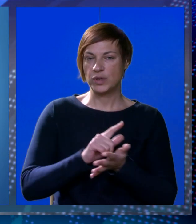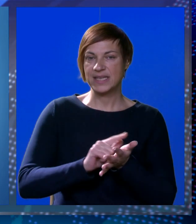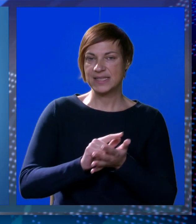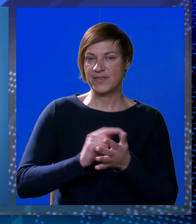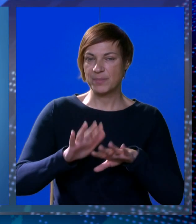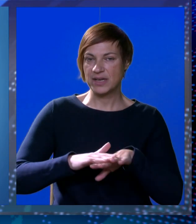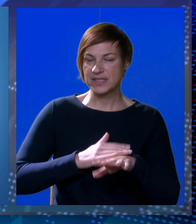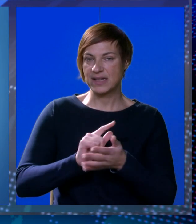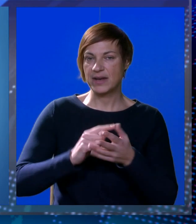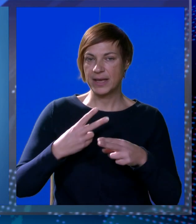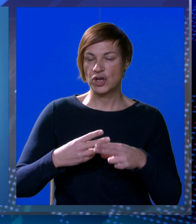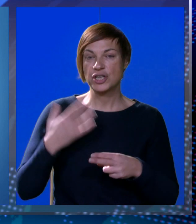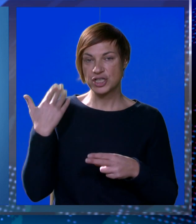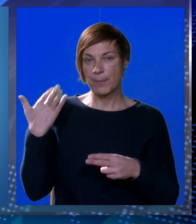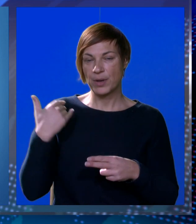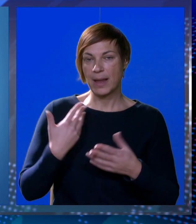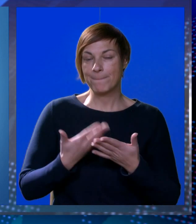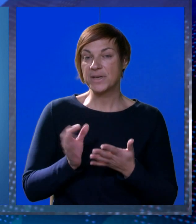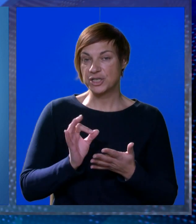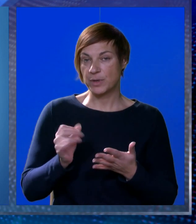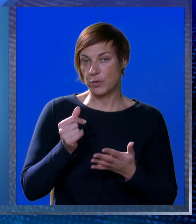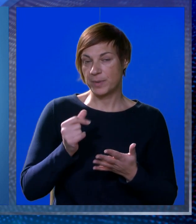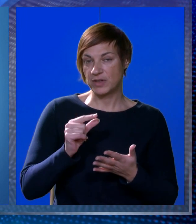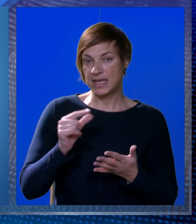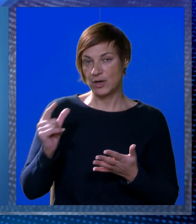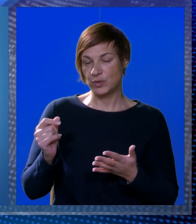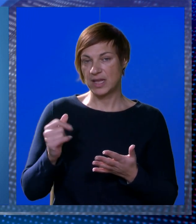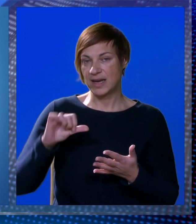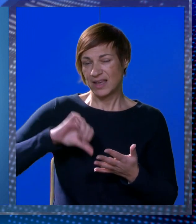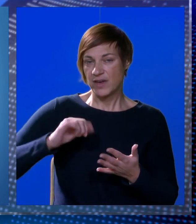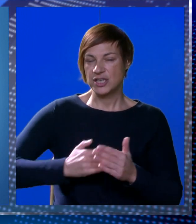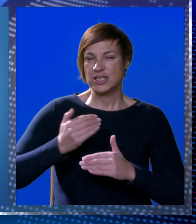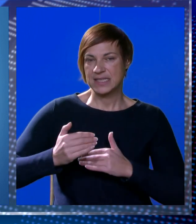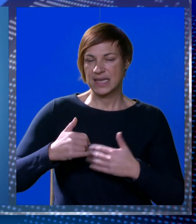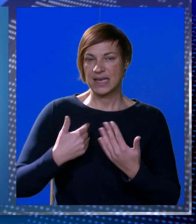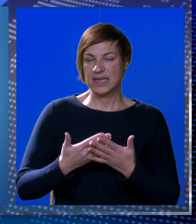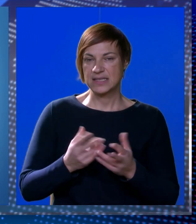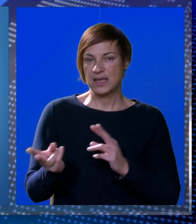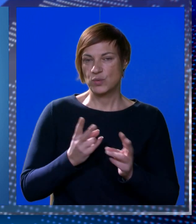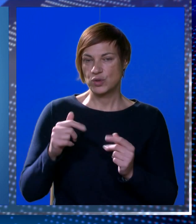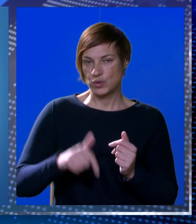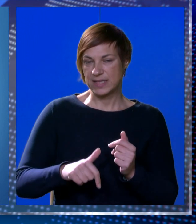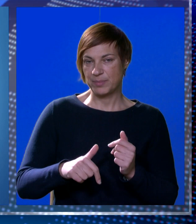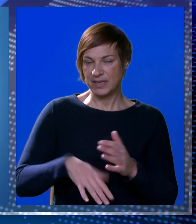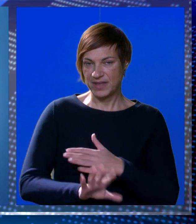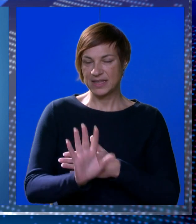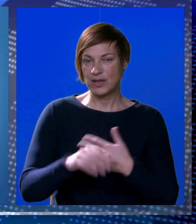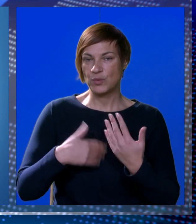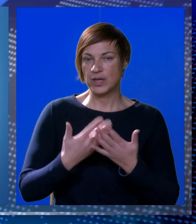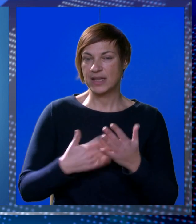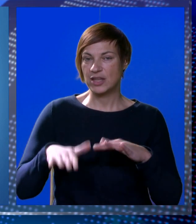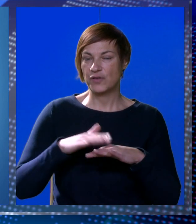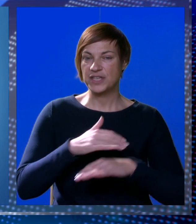Utjecaj vremena na meteoropati i kronične bolesnike bit će povoljni i u prvom dijelu dana i kvariće se kasnije. Uz jugozapadni vjetar,